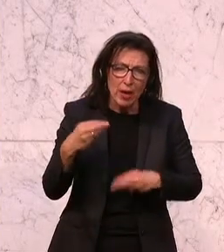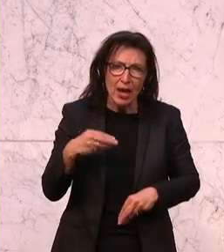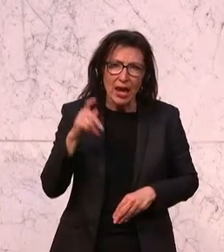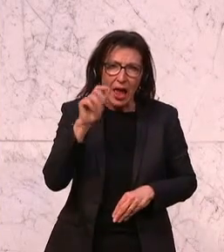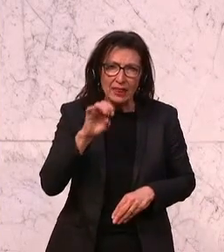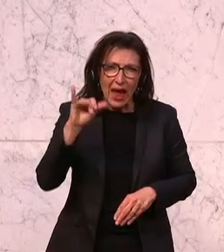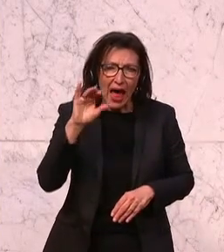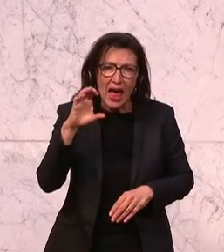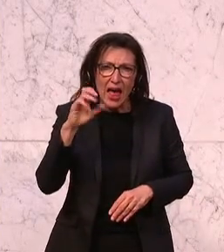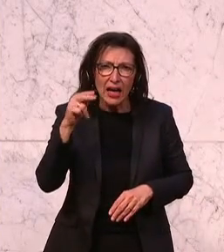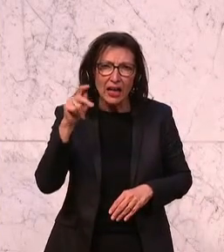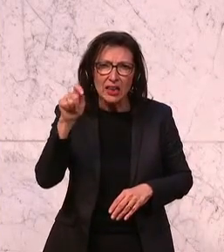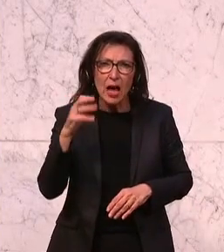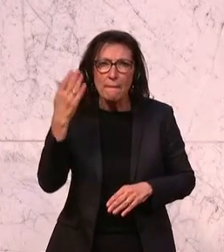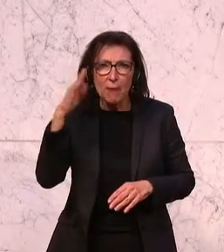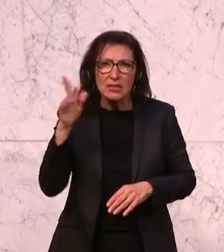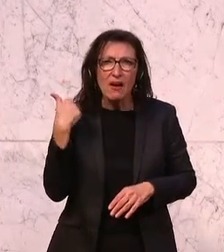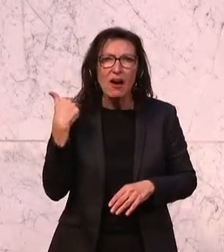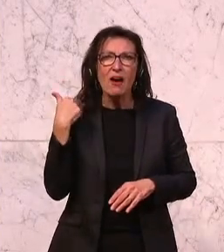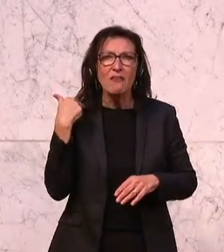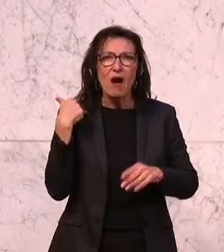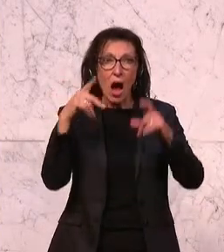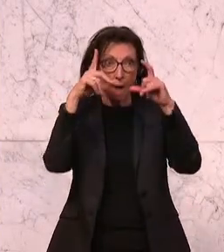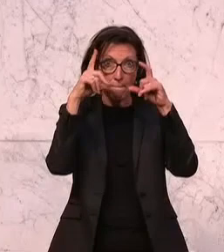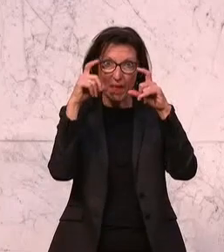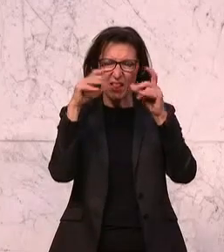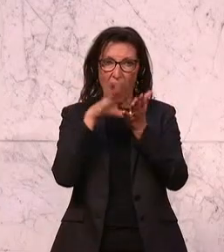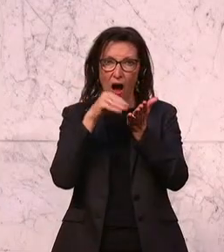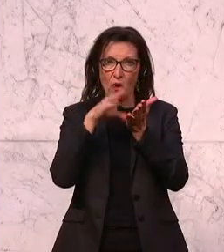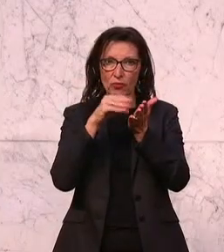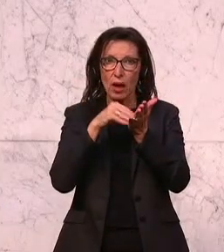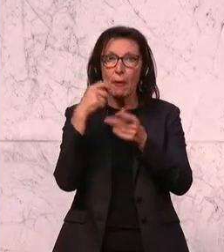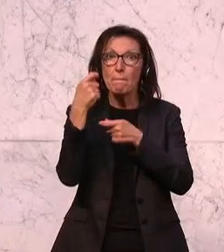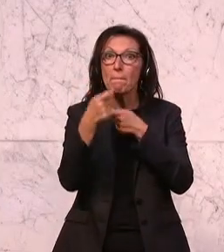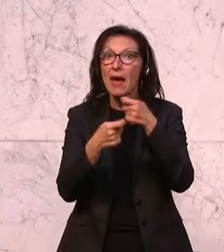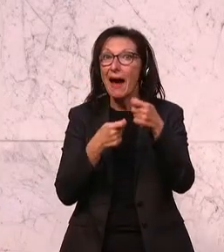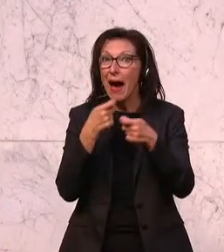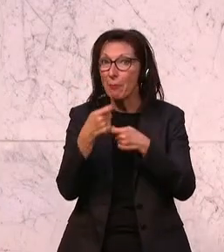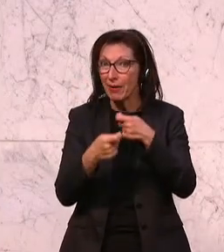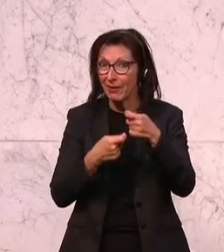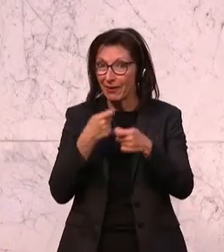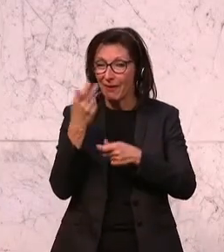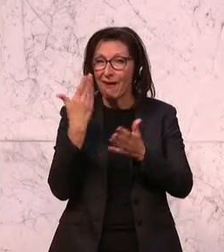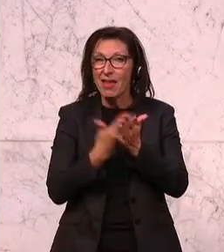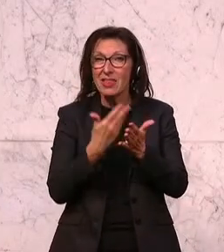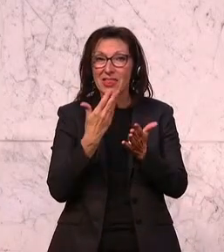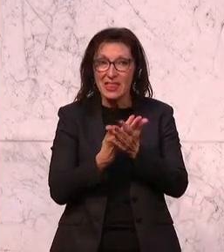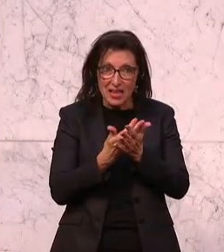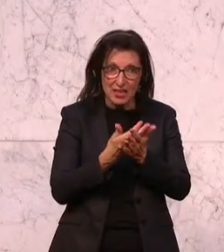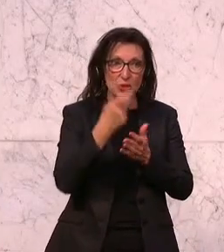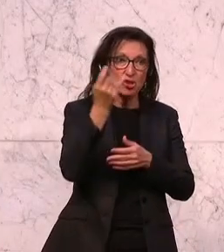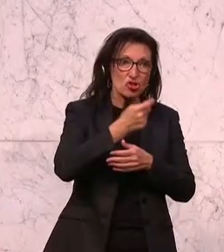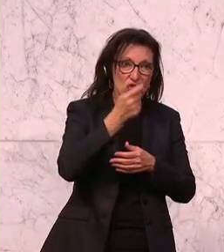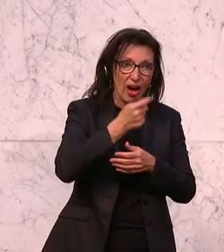Bilder bearbeitet hat, diese kollagiert hat und daher der Strafrahmen von ein auf zwei Jahre